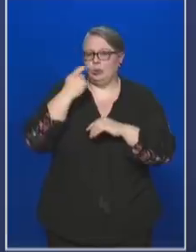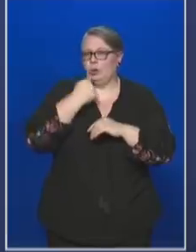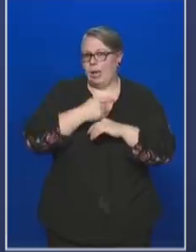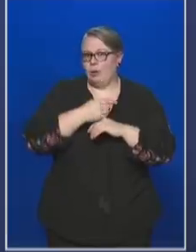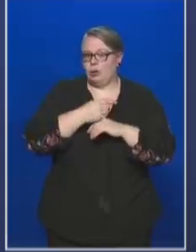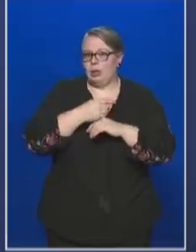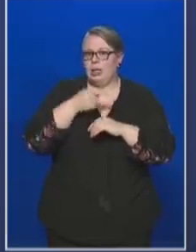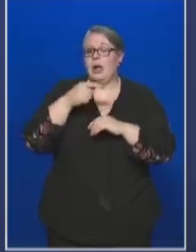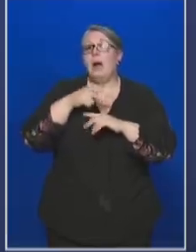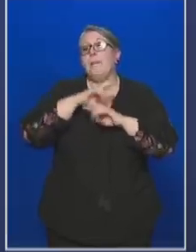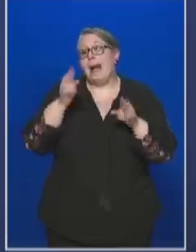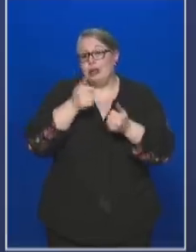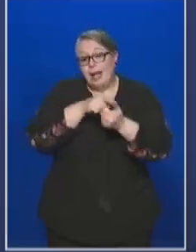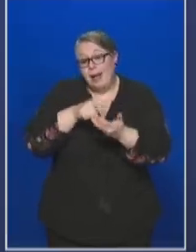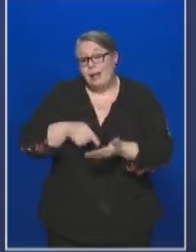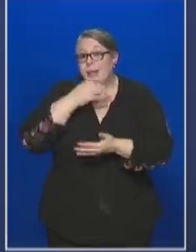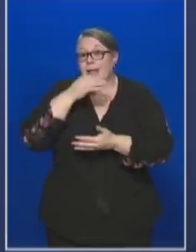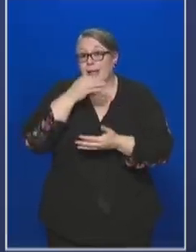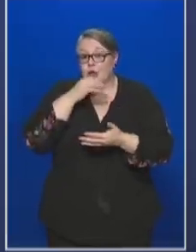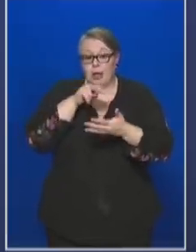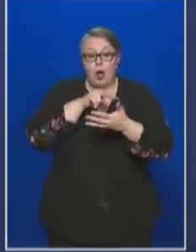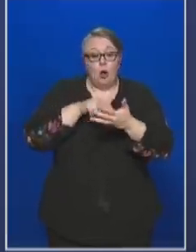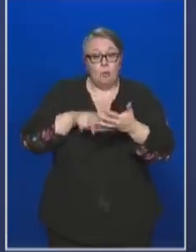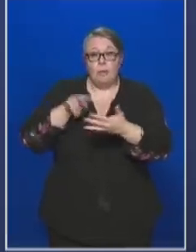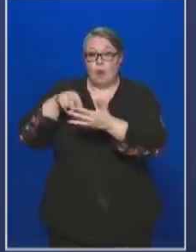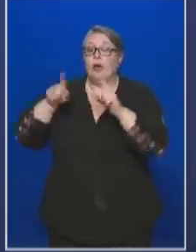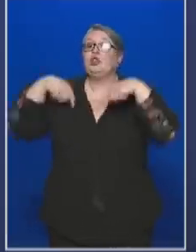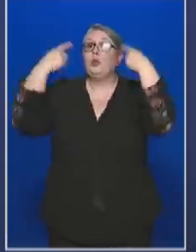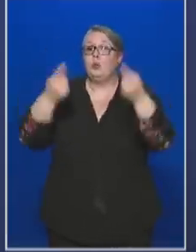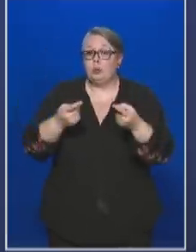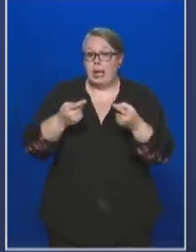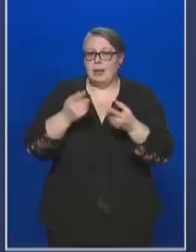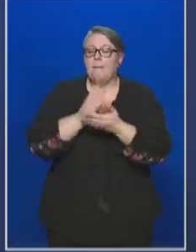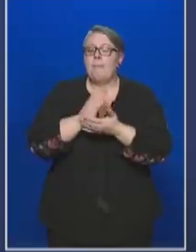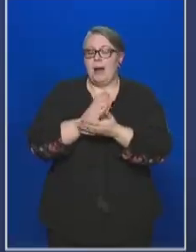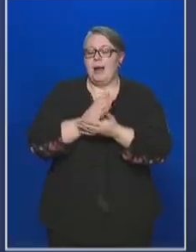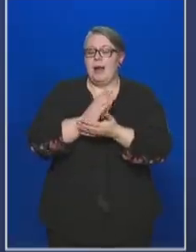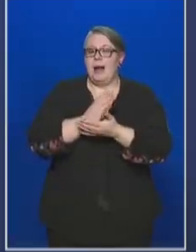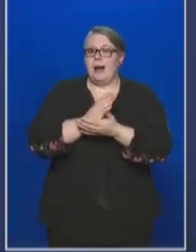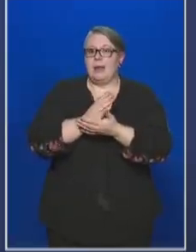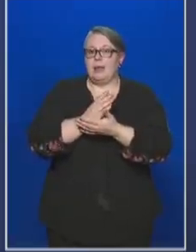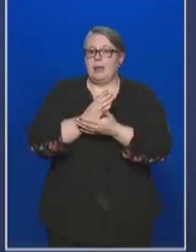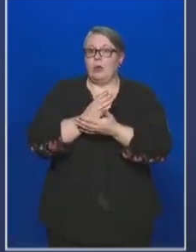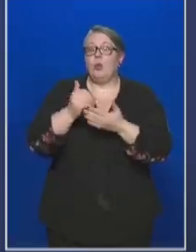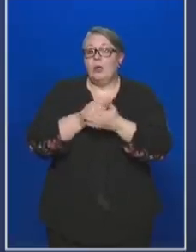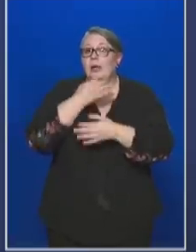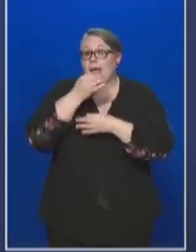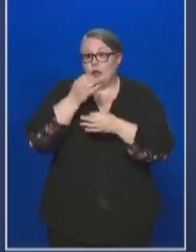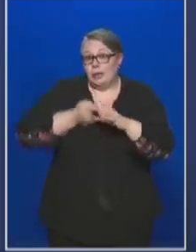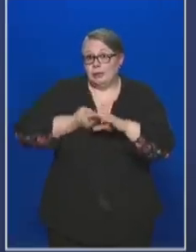kérdések a dokumentáció áttekintése után alapvetően képződnek,